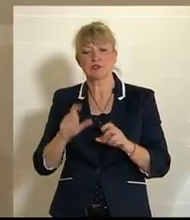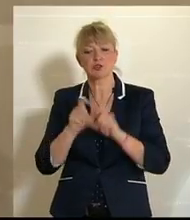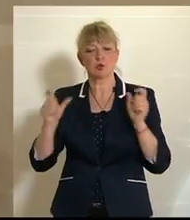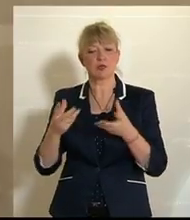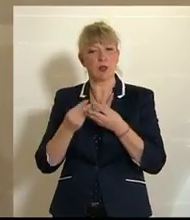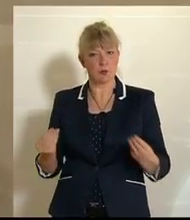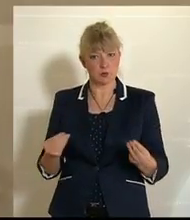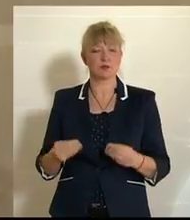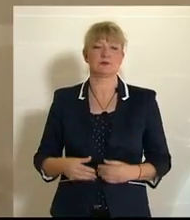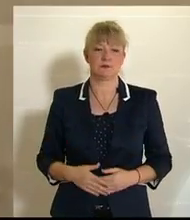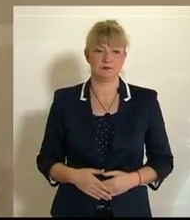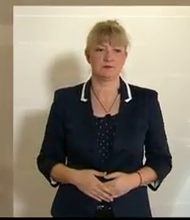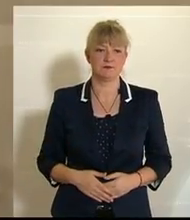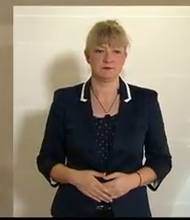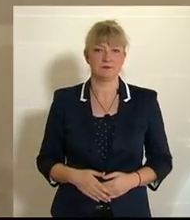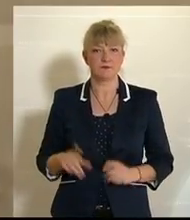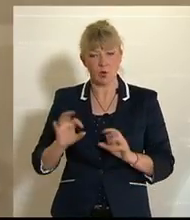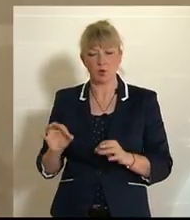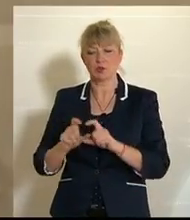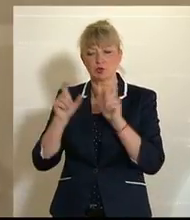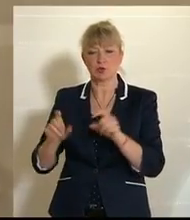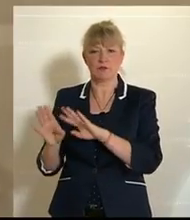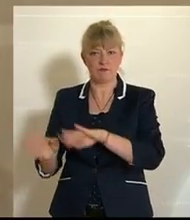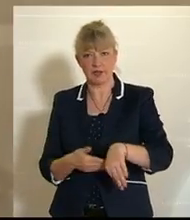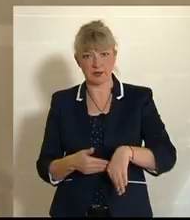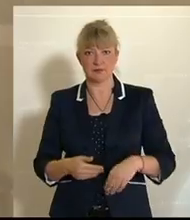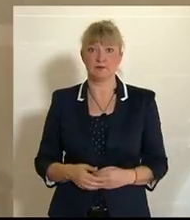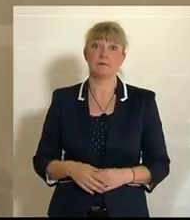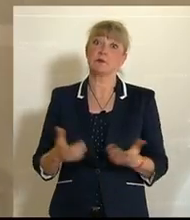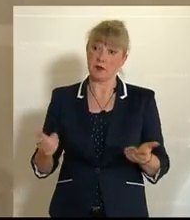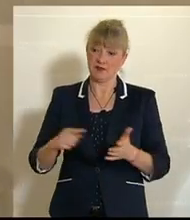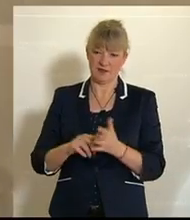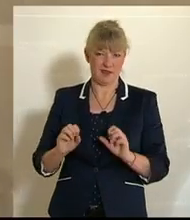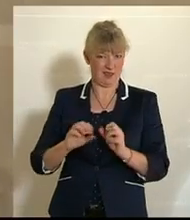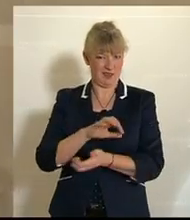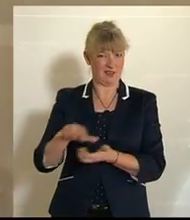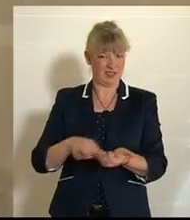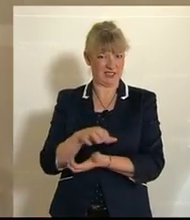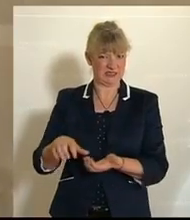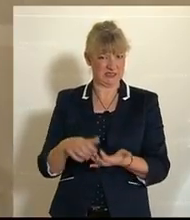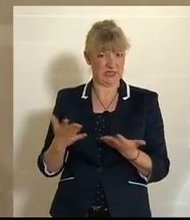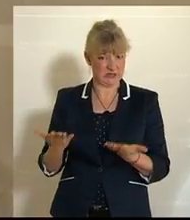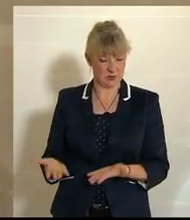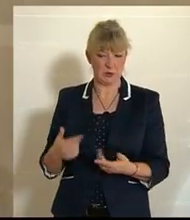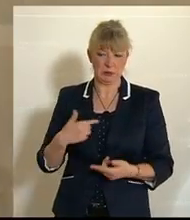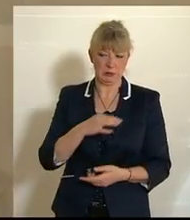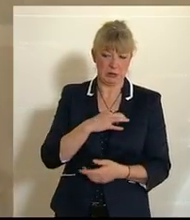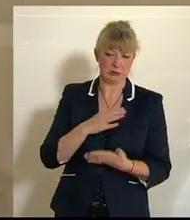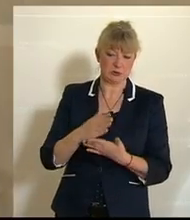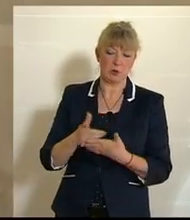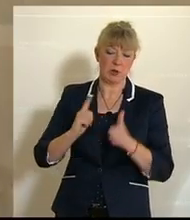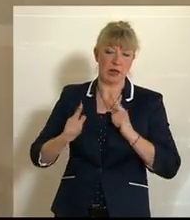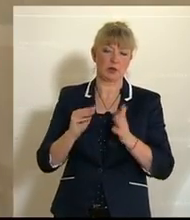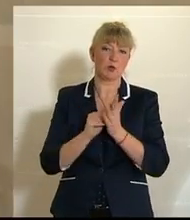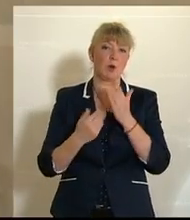zu bekommen und bestenfalls zu beseitigen. Aufgrund der aktuellen Krisensituation ist zu befürchten, dass leider noch